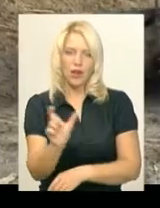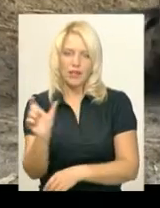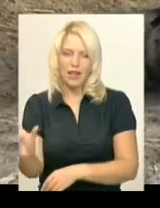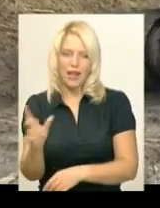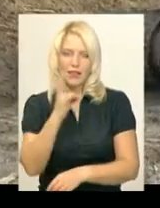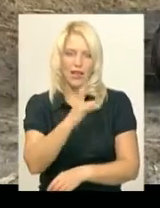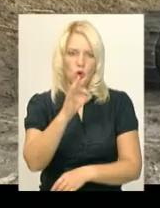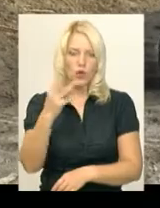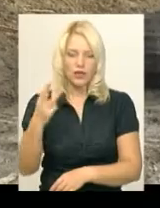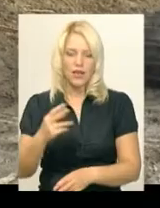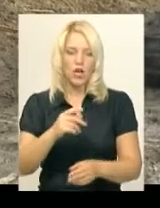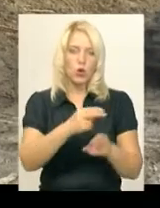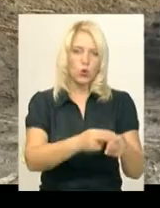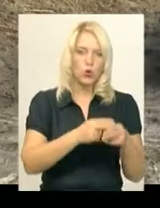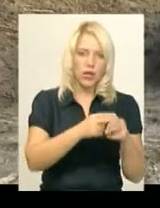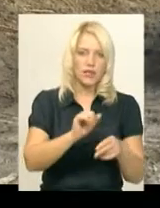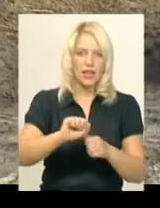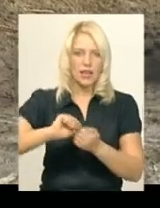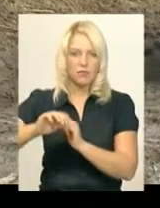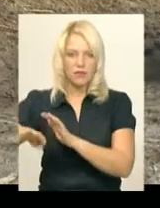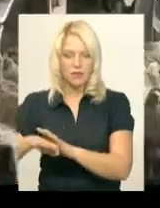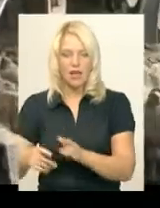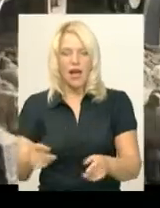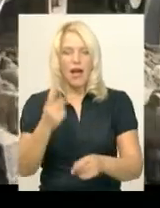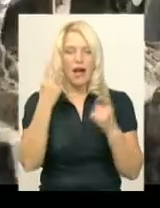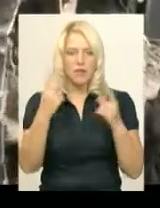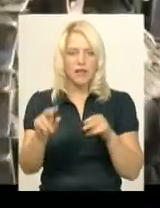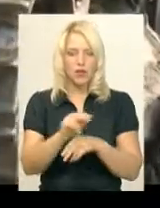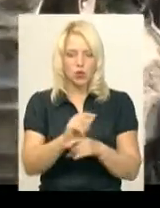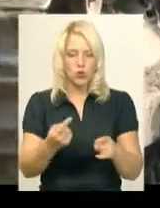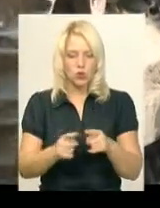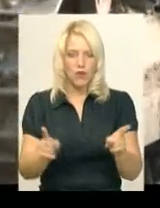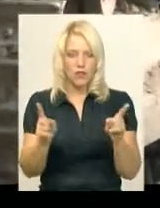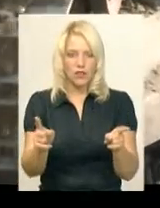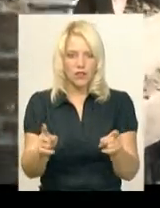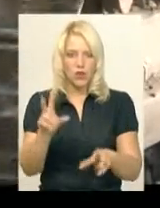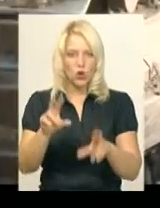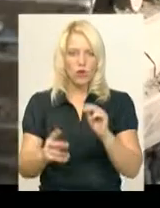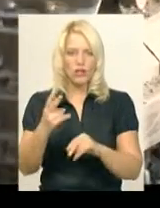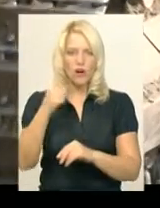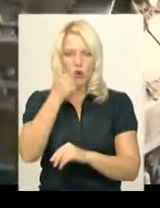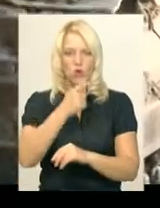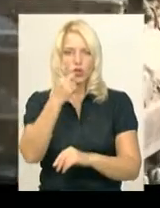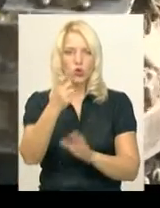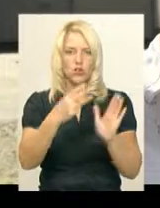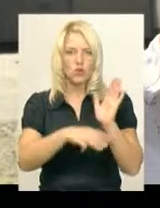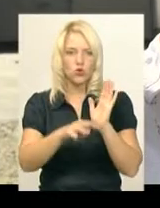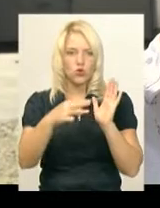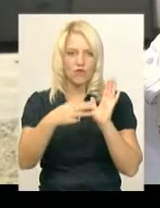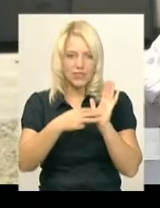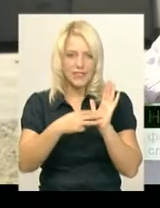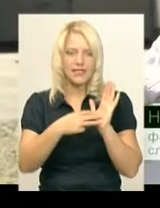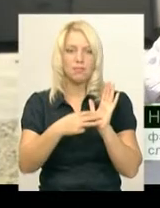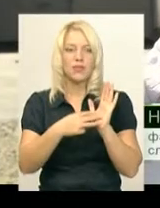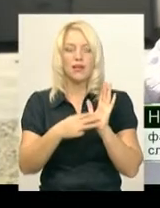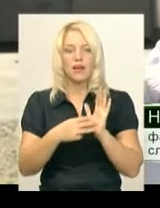-03 між Дунаївцями та Кам'янцем-Подільським. Капремонт ось цього відрізку розрахований на два роки і коштує 198 мільйонів гривень. Цьогоріч